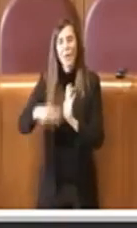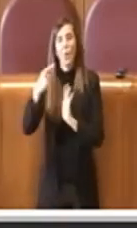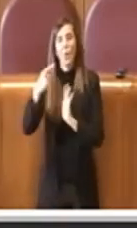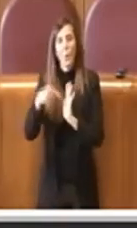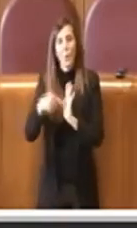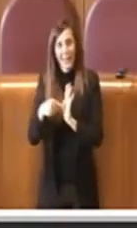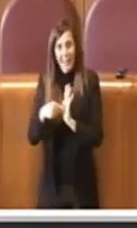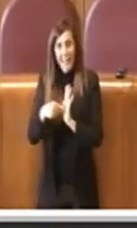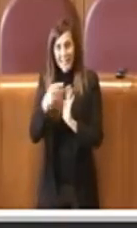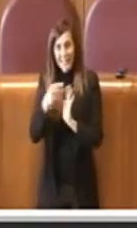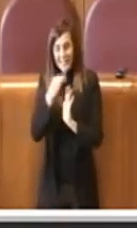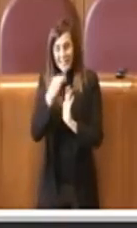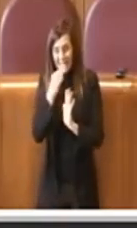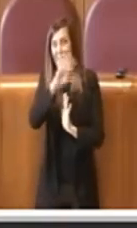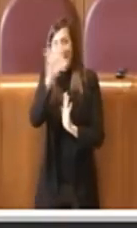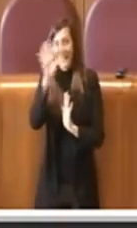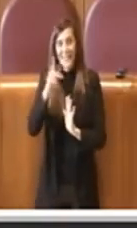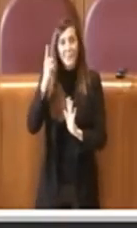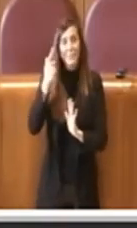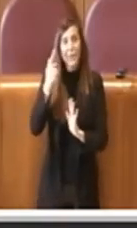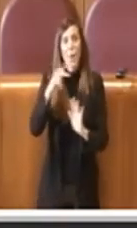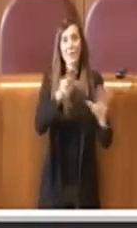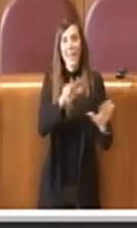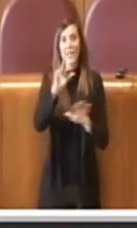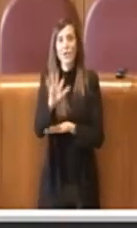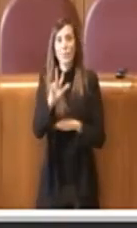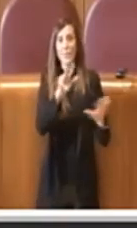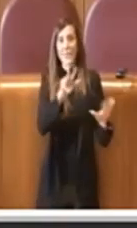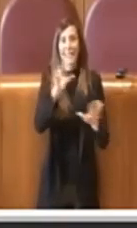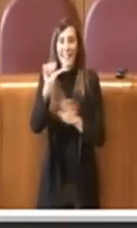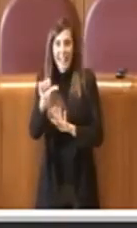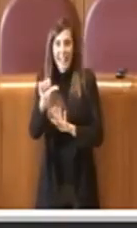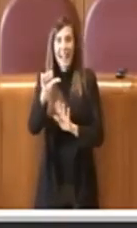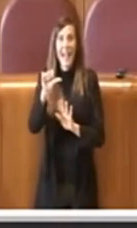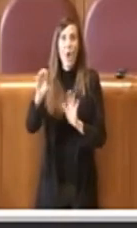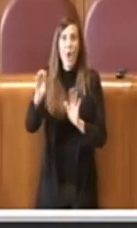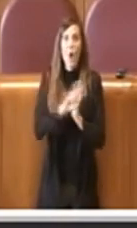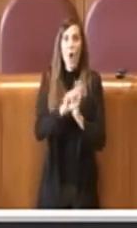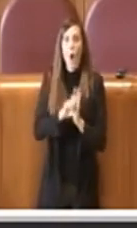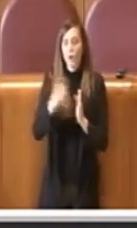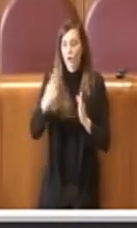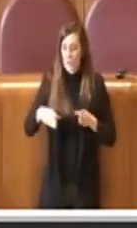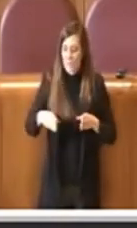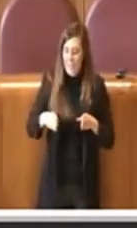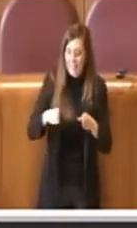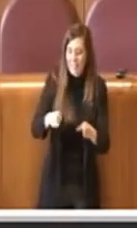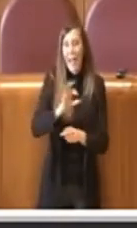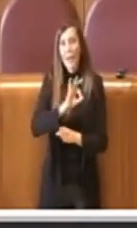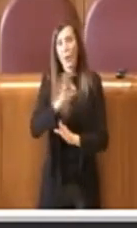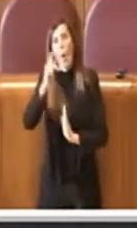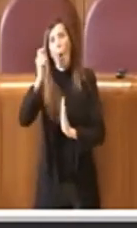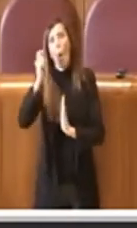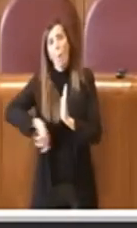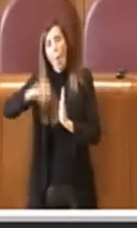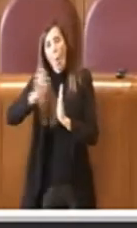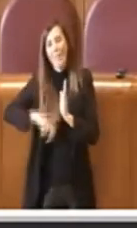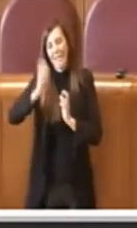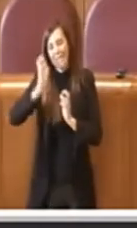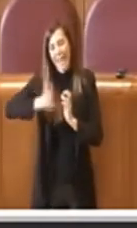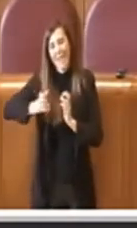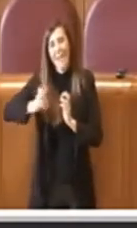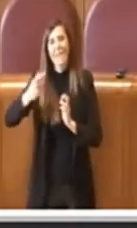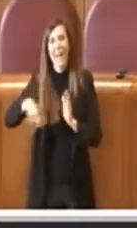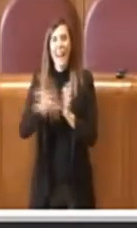vigente, quindi oltre a richiamare per esempio gli articoli 85 e 86 del Codice della Strada o anche le varie sanzioni previste nella legge